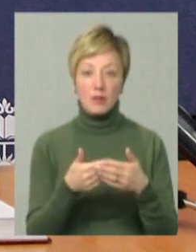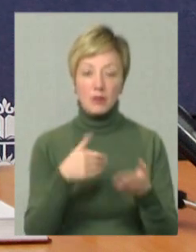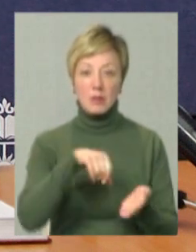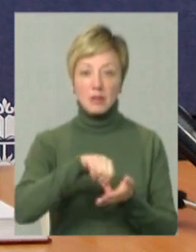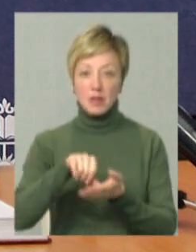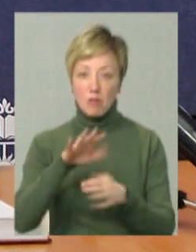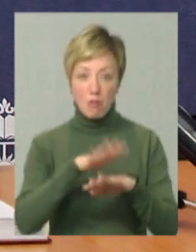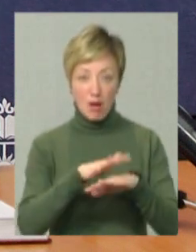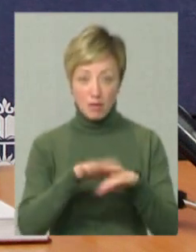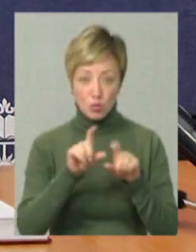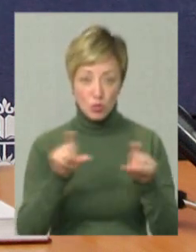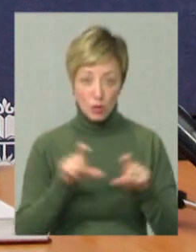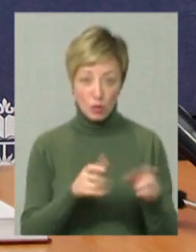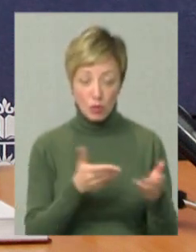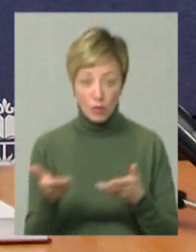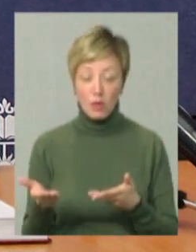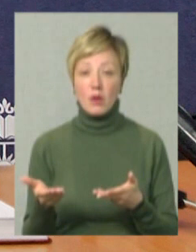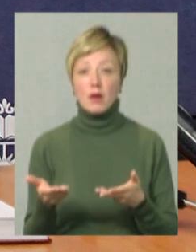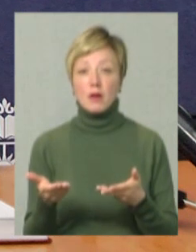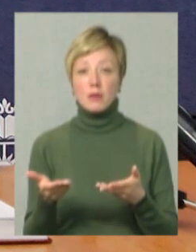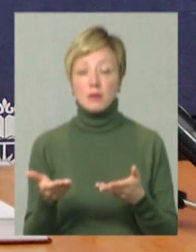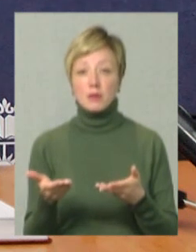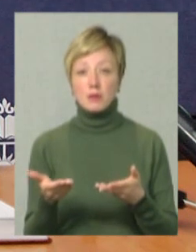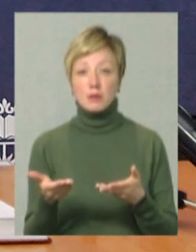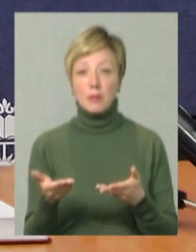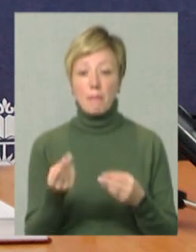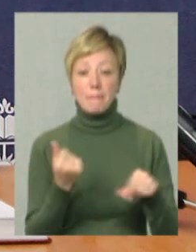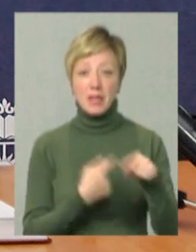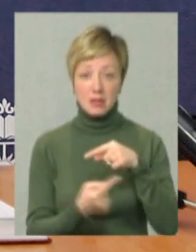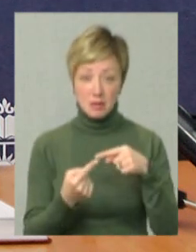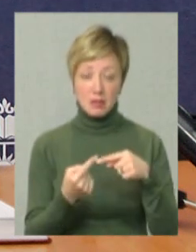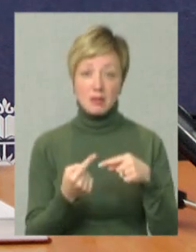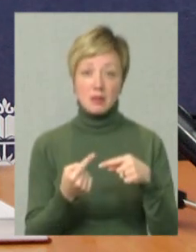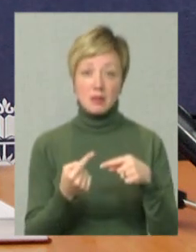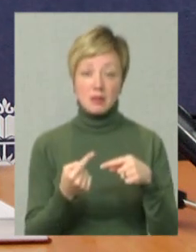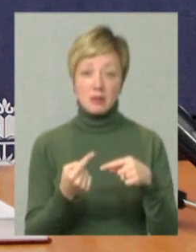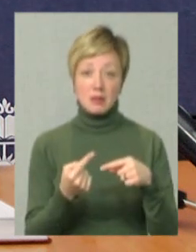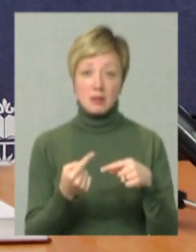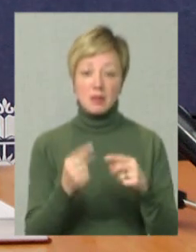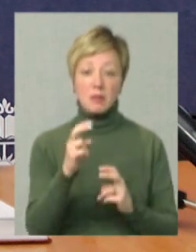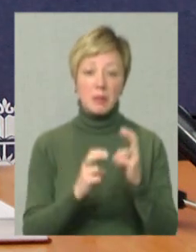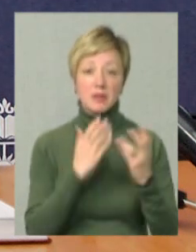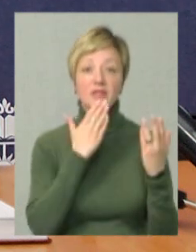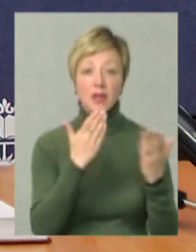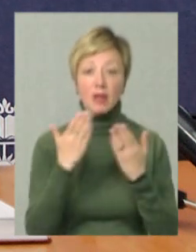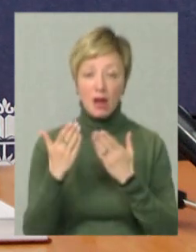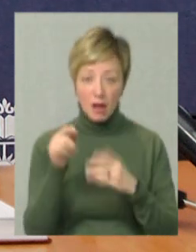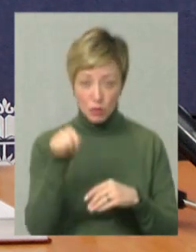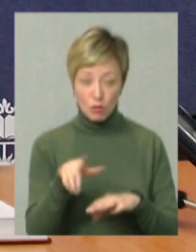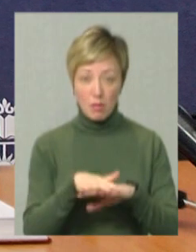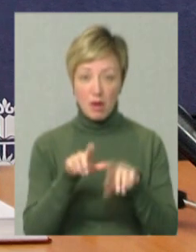представників банківських установ, щоб бізнес і підприємці, і підприємства звертались,